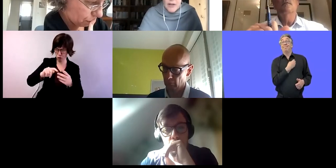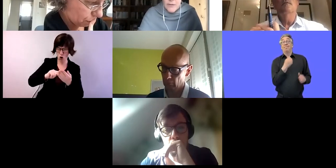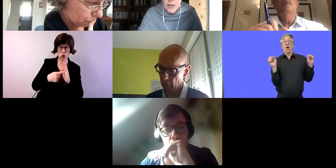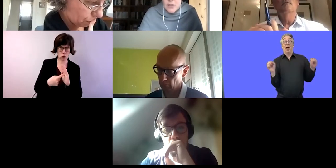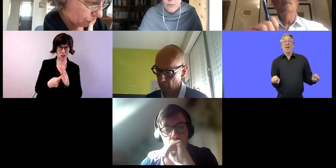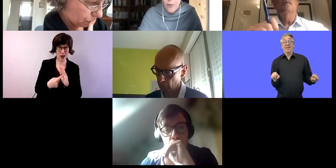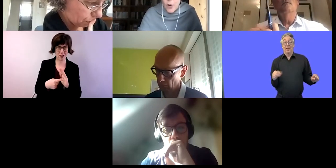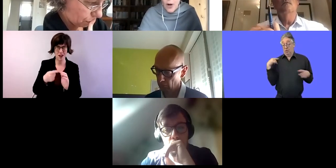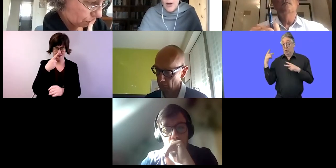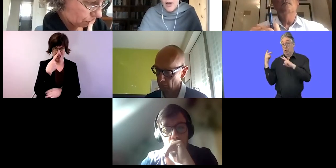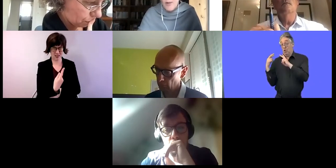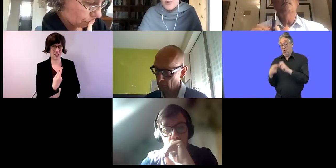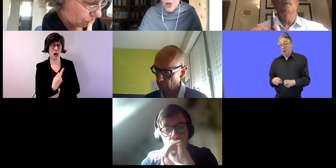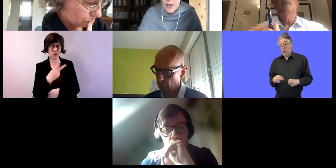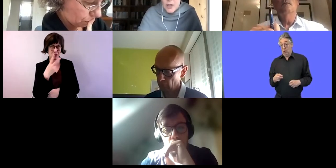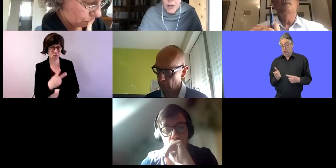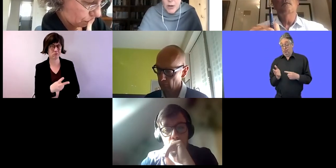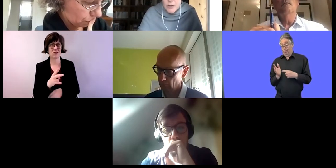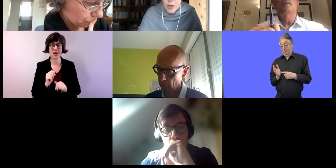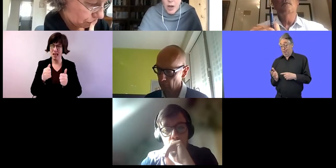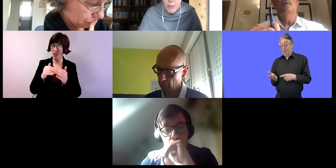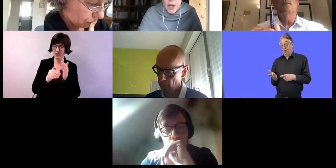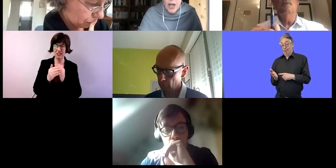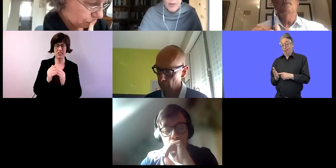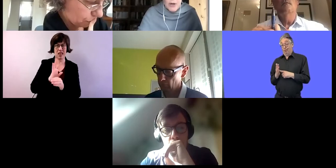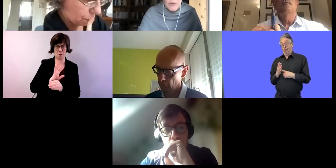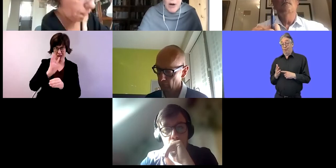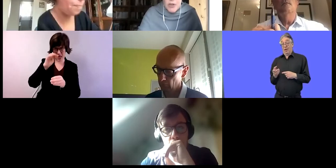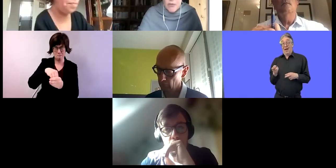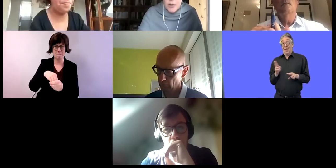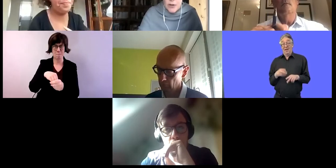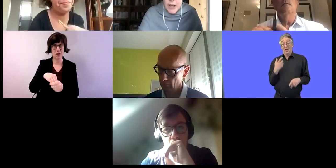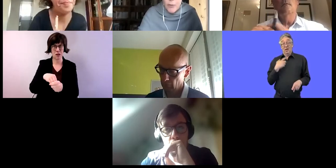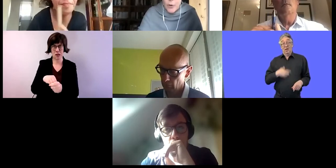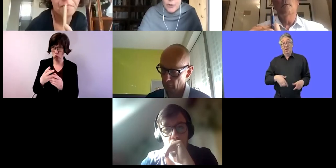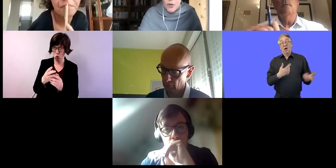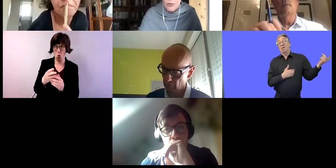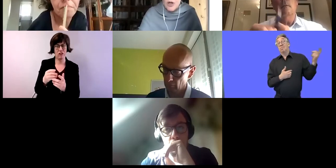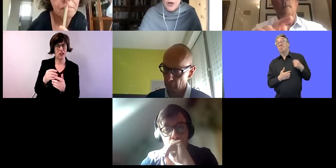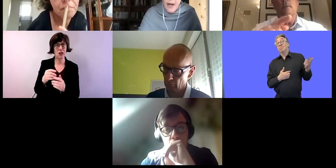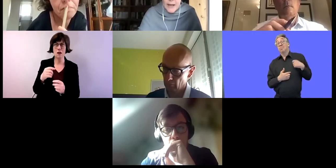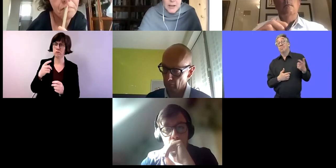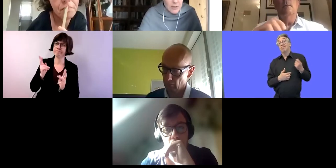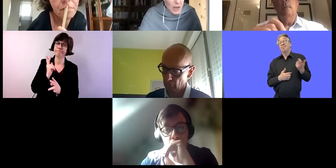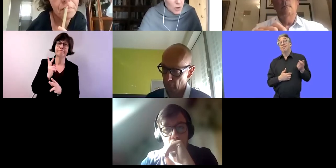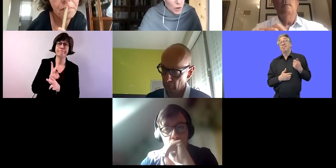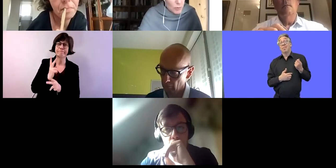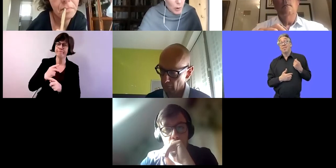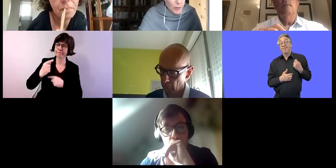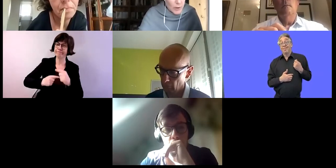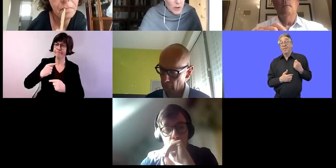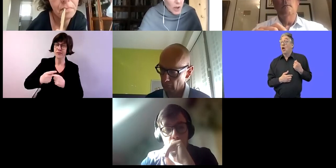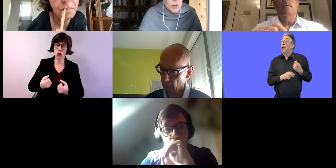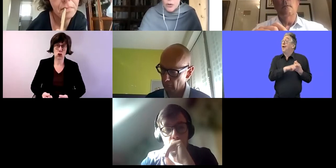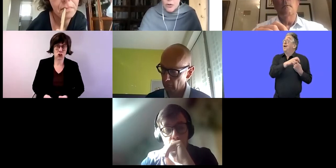dass wenn jemand erstmal in einem solchen System eine ganze Weile lang schon war, dann wird es